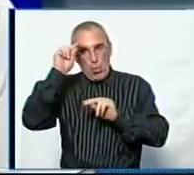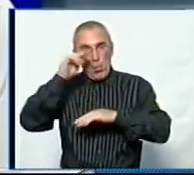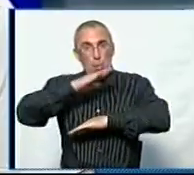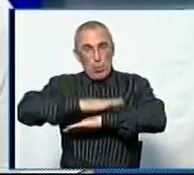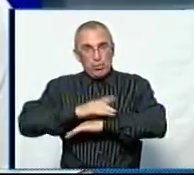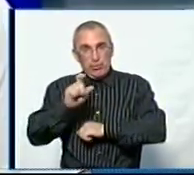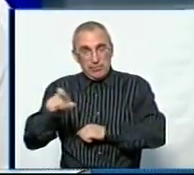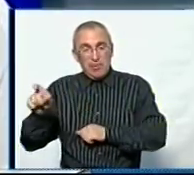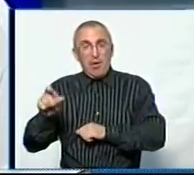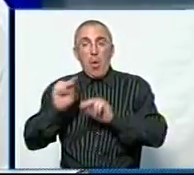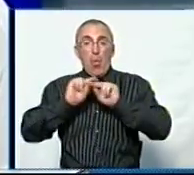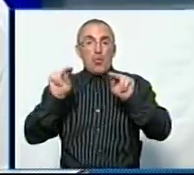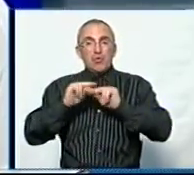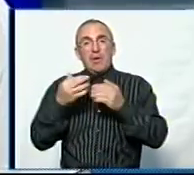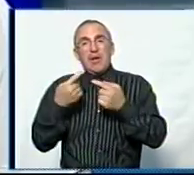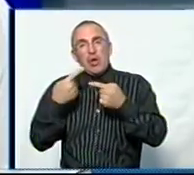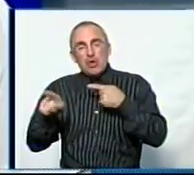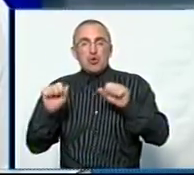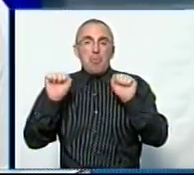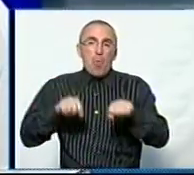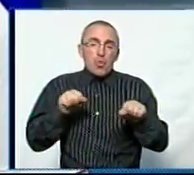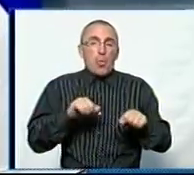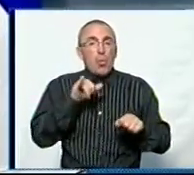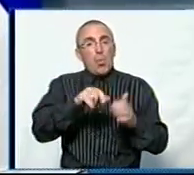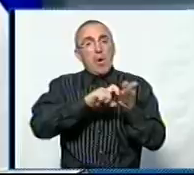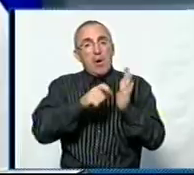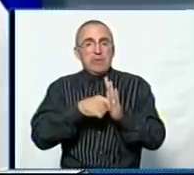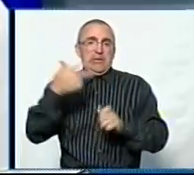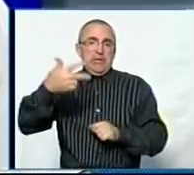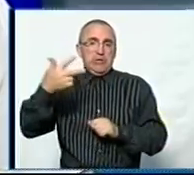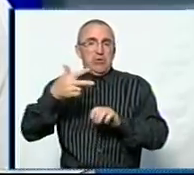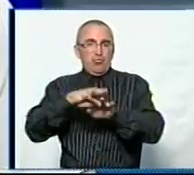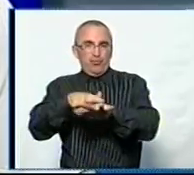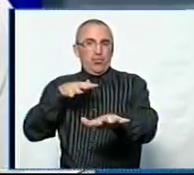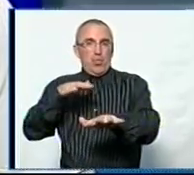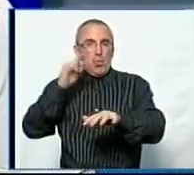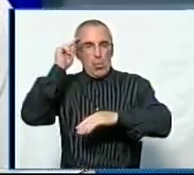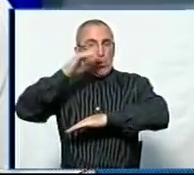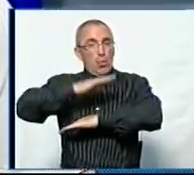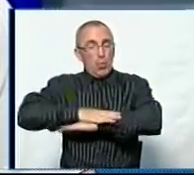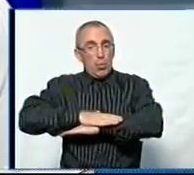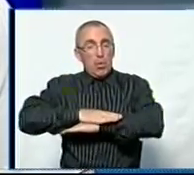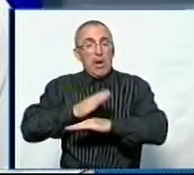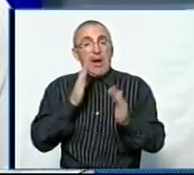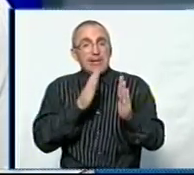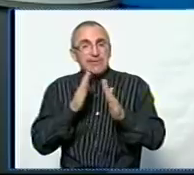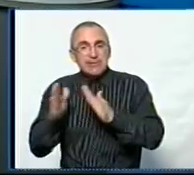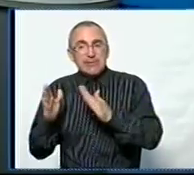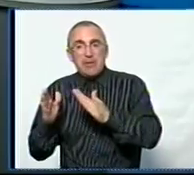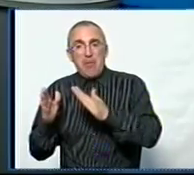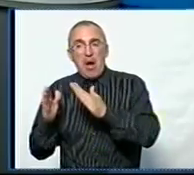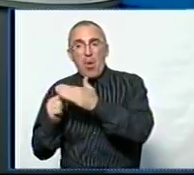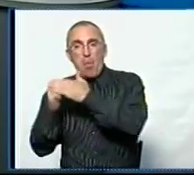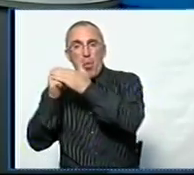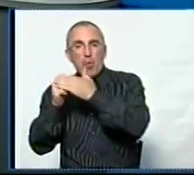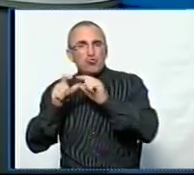для вчителя зовсім інші можливості, ніж у класі з 30 учнями. Я так розумію, що система опорних шкіл поки що